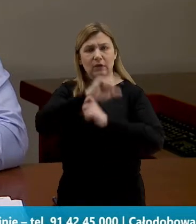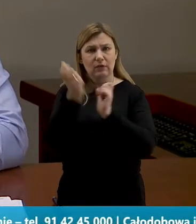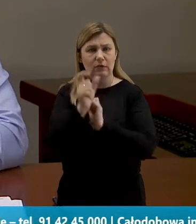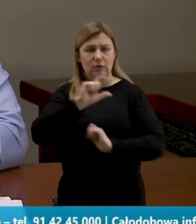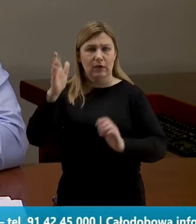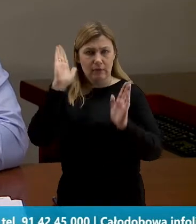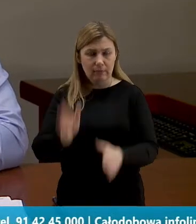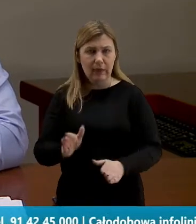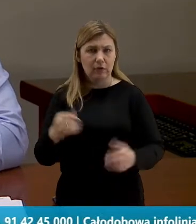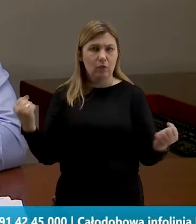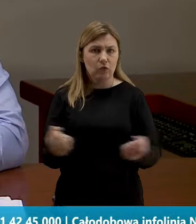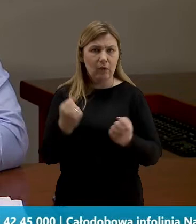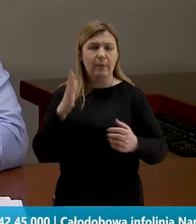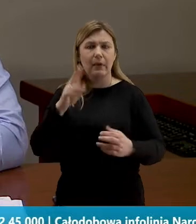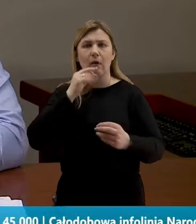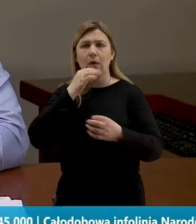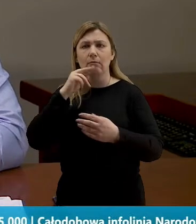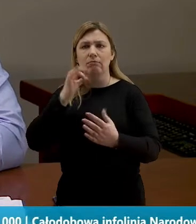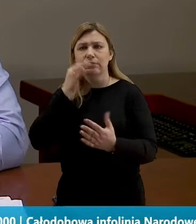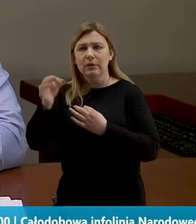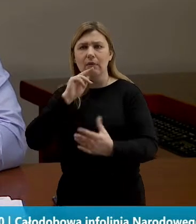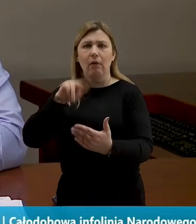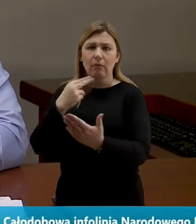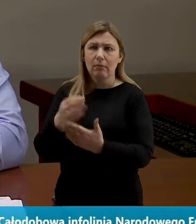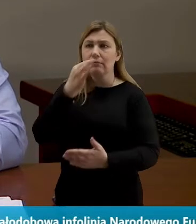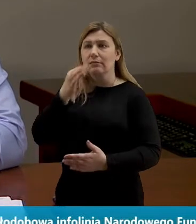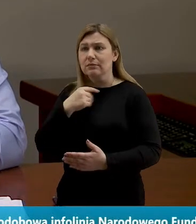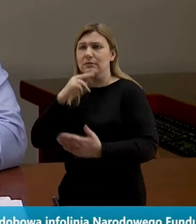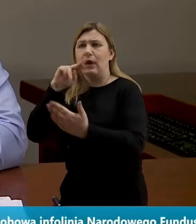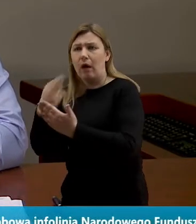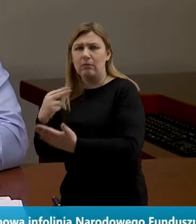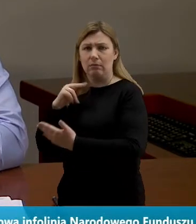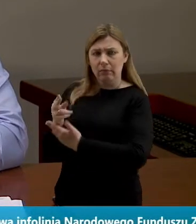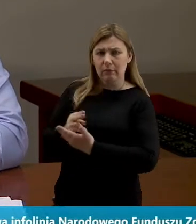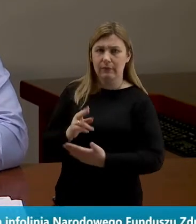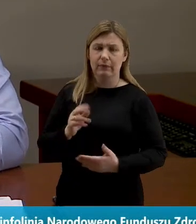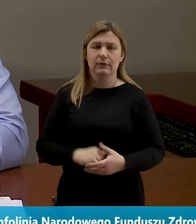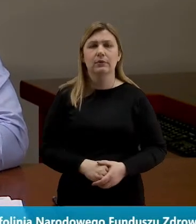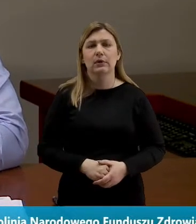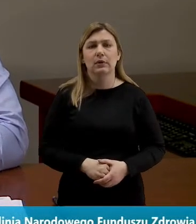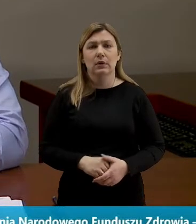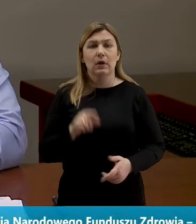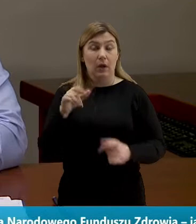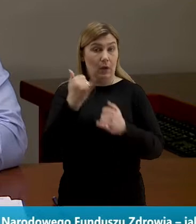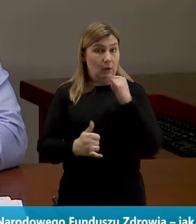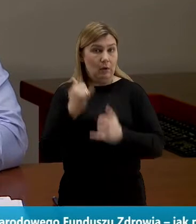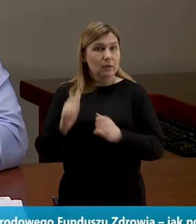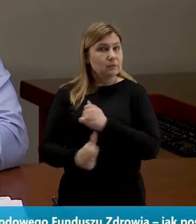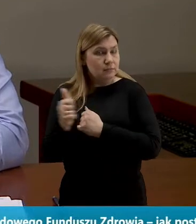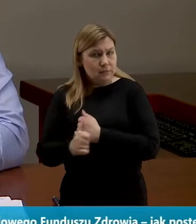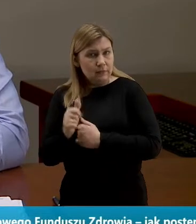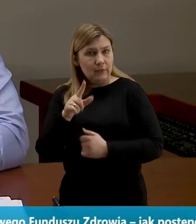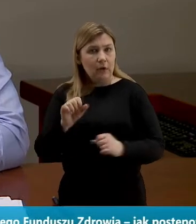funkcjonowały i będą odpowiadały na wszystkie pytania i wątpliwości naszych mieszkańców. Jeżeli chodzi o